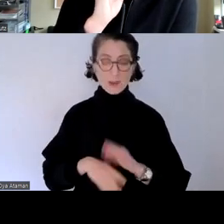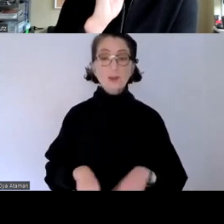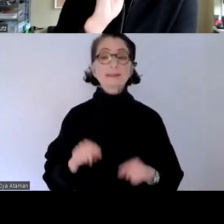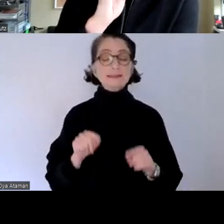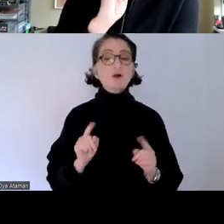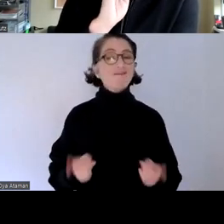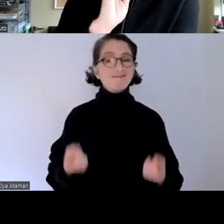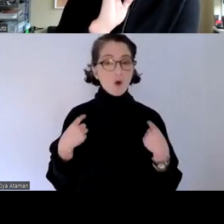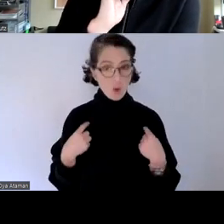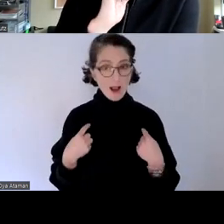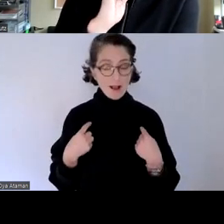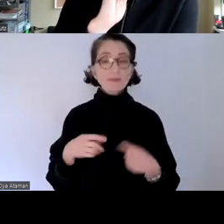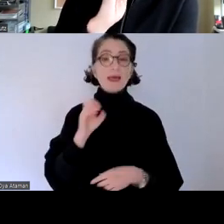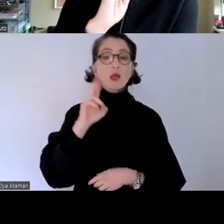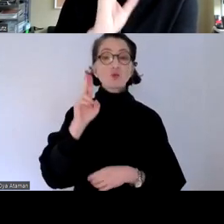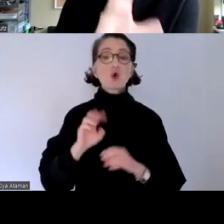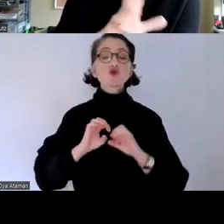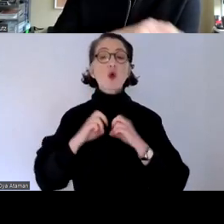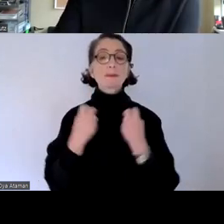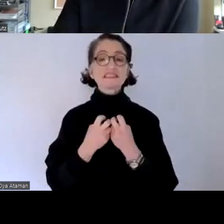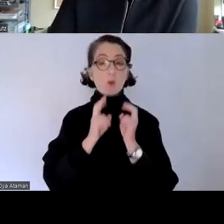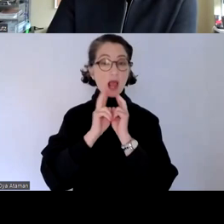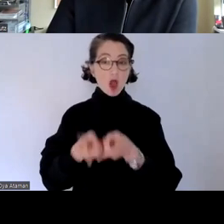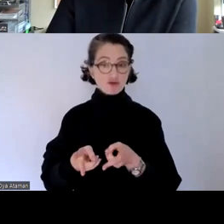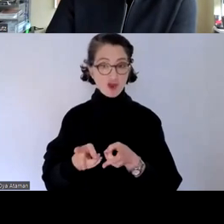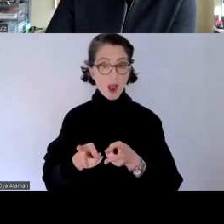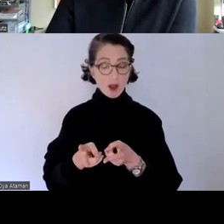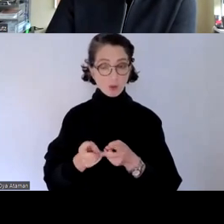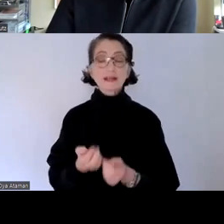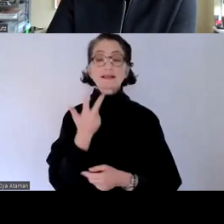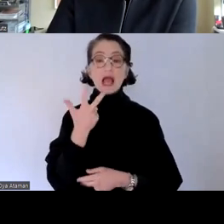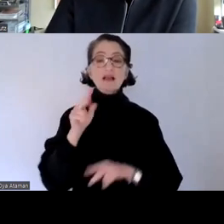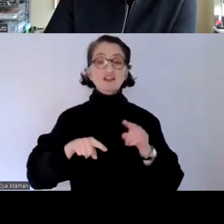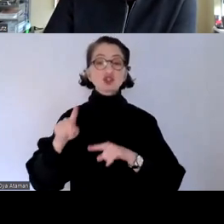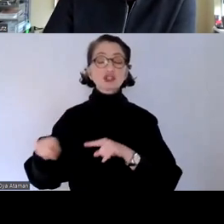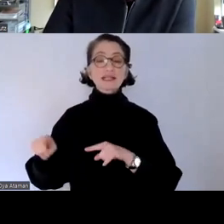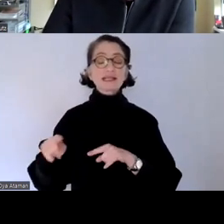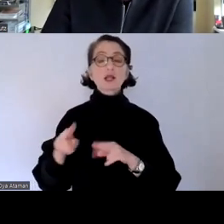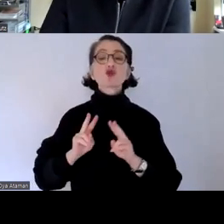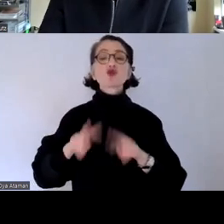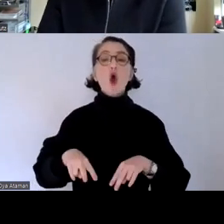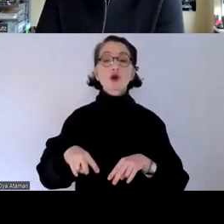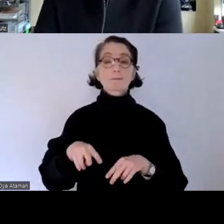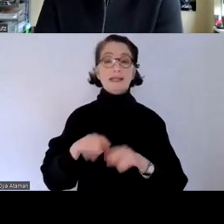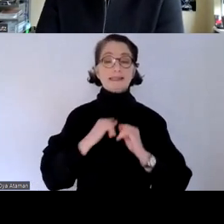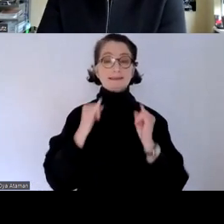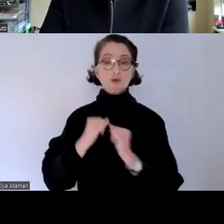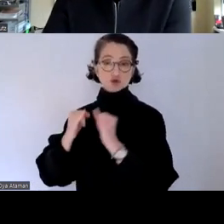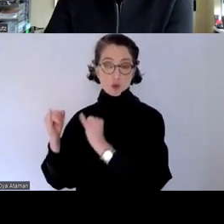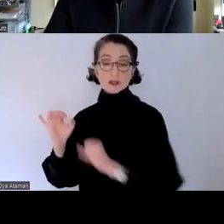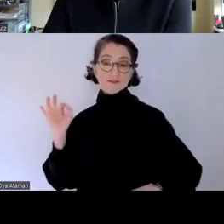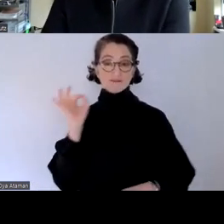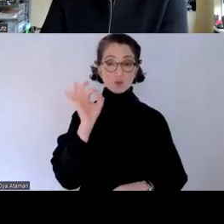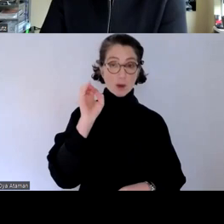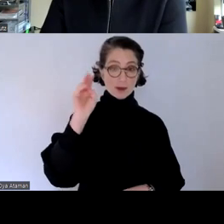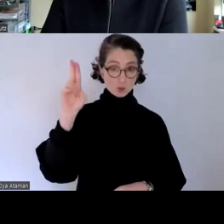auftrag der europäischen kommission von drei verschiedenen institutionen der normierung für die eu und hier geht